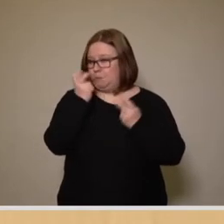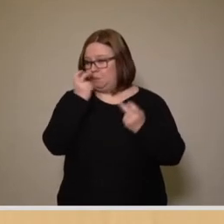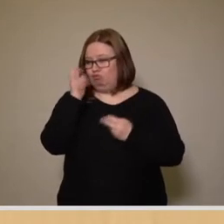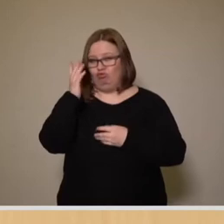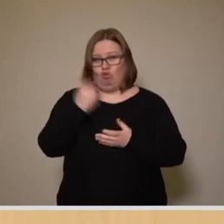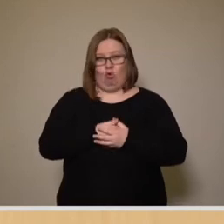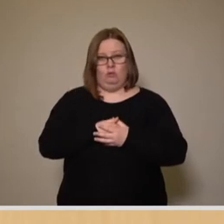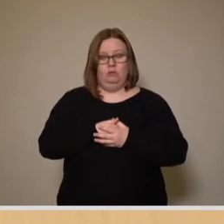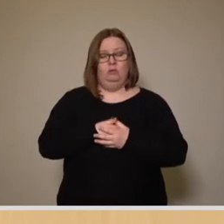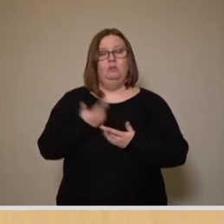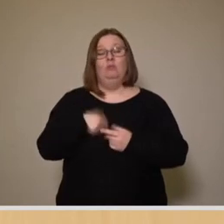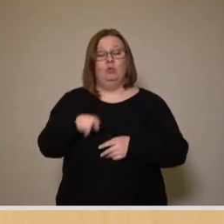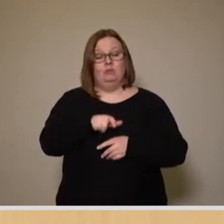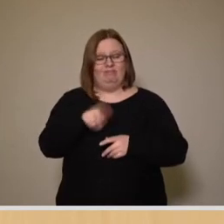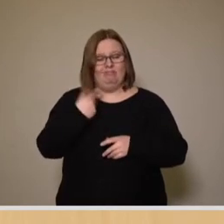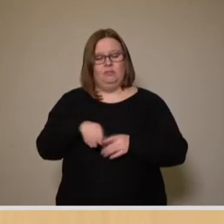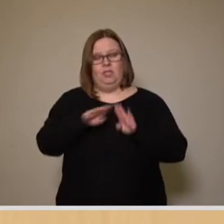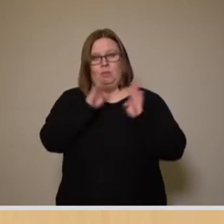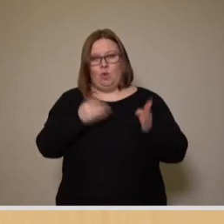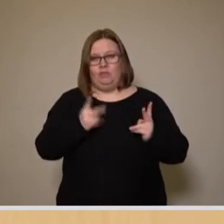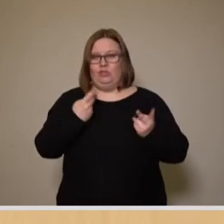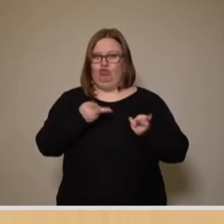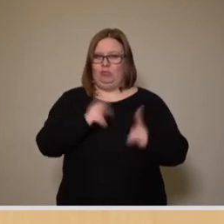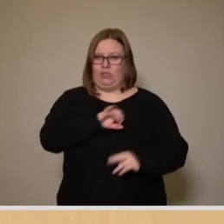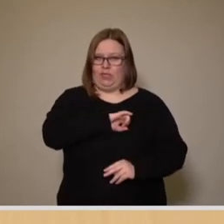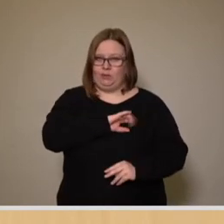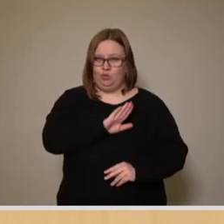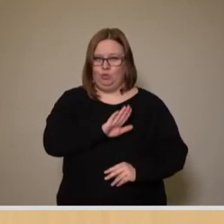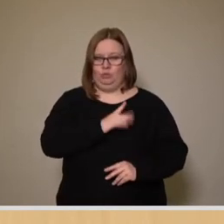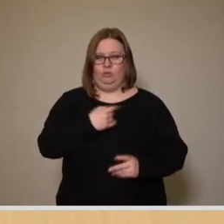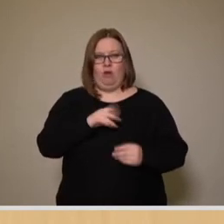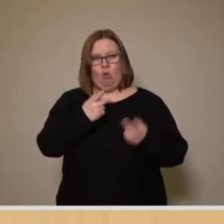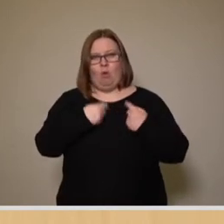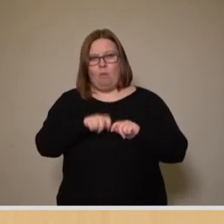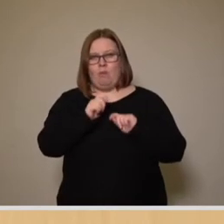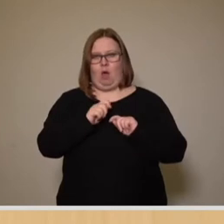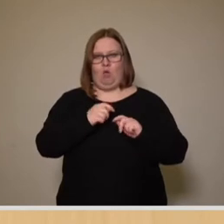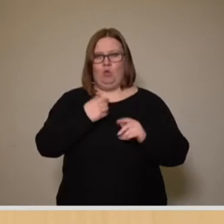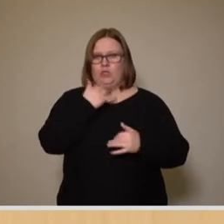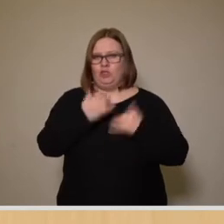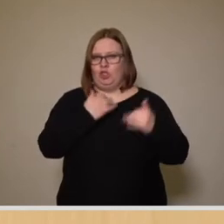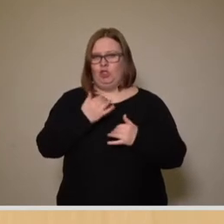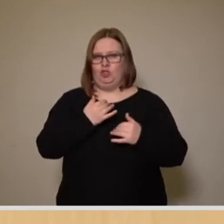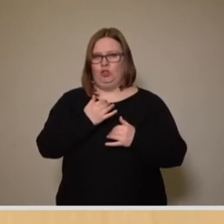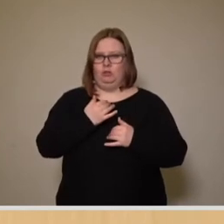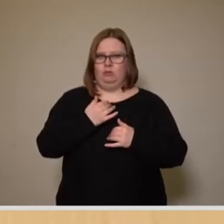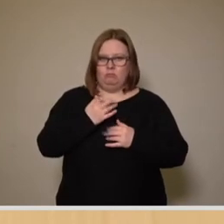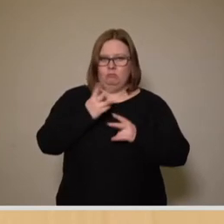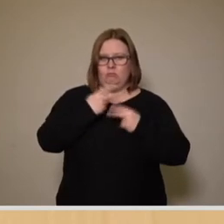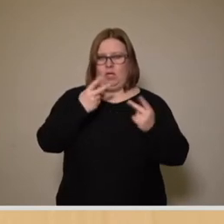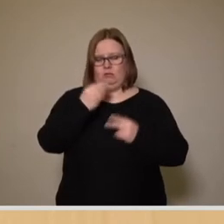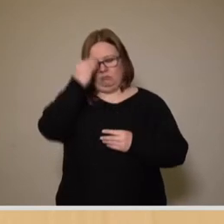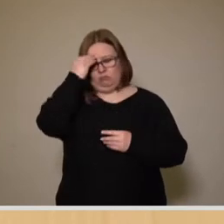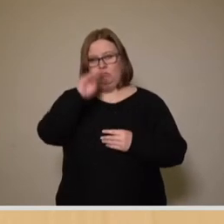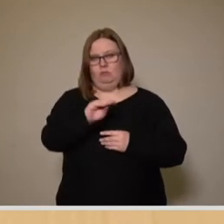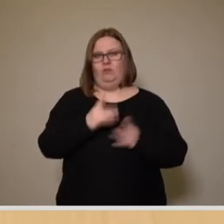Dass das Gebäude in städtischer Hand bleiben muss, als wichtiges baugeschichtliches Zeugnis, wie auch schon ausgeführt, der